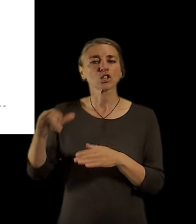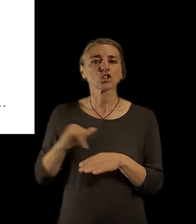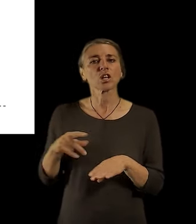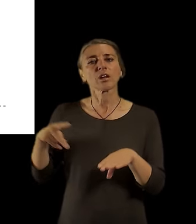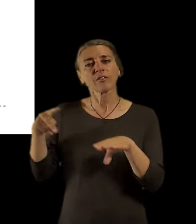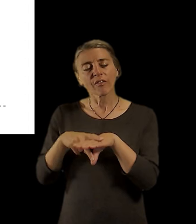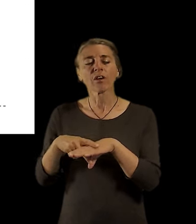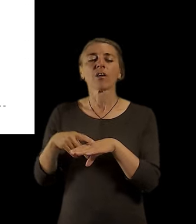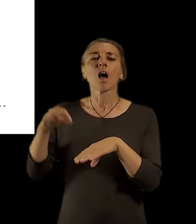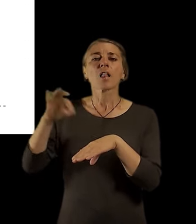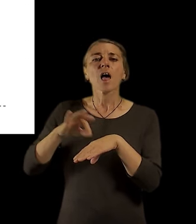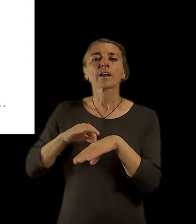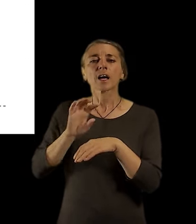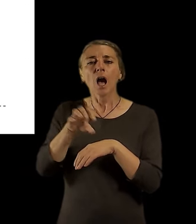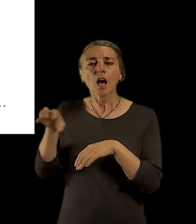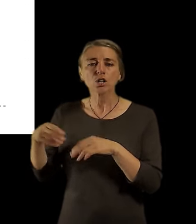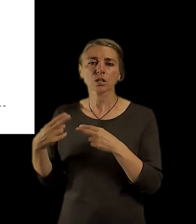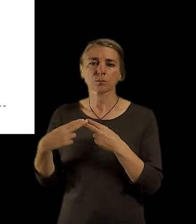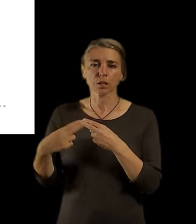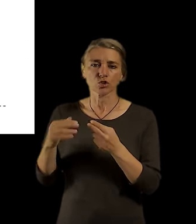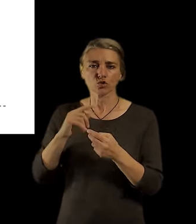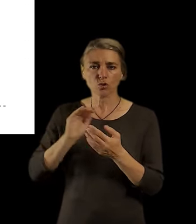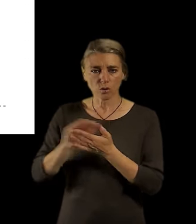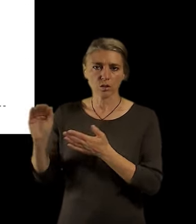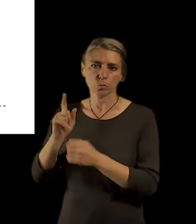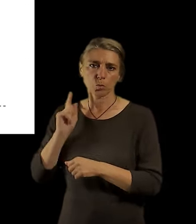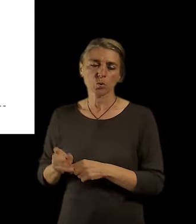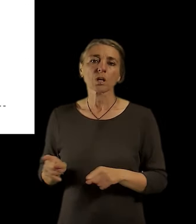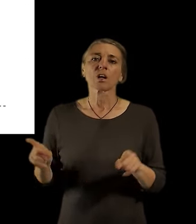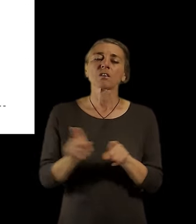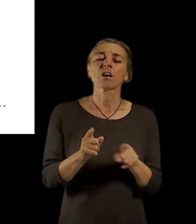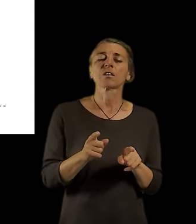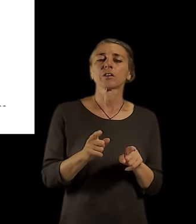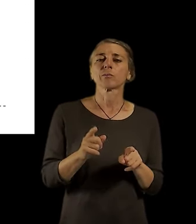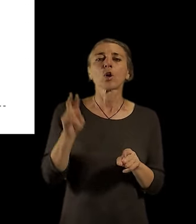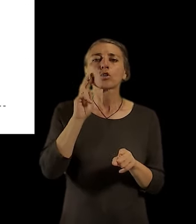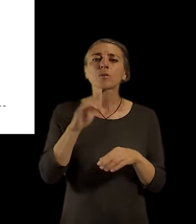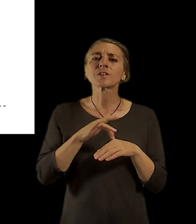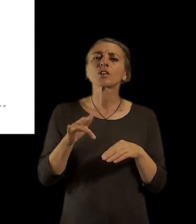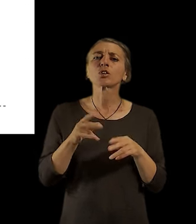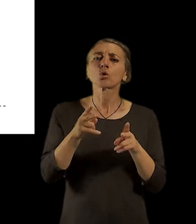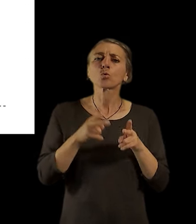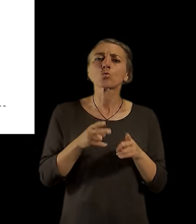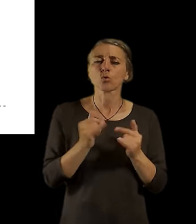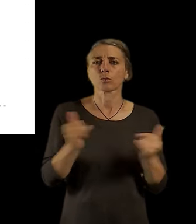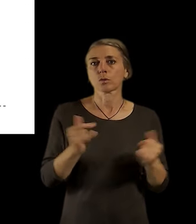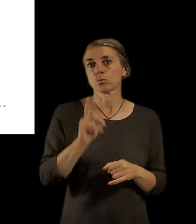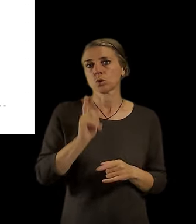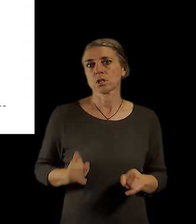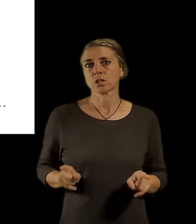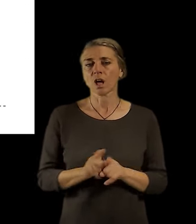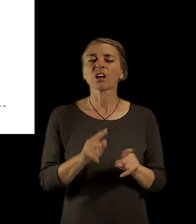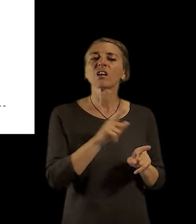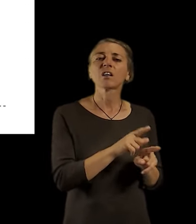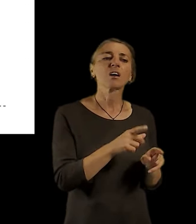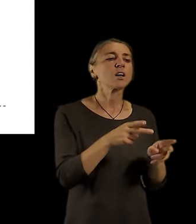praktických lékařů a zároveň nových lůžek v domových pro seniory a v dlouhodobé péče.